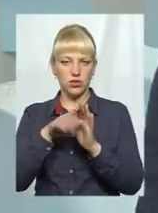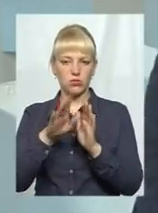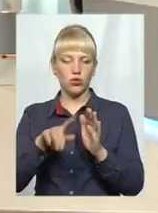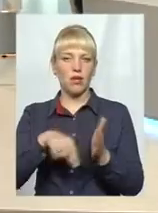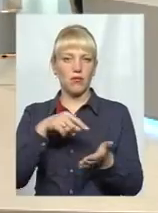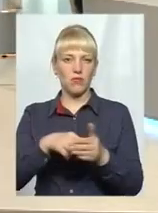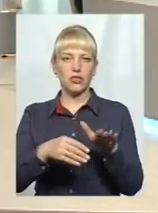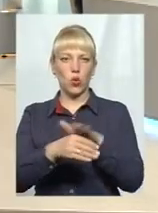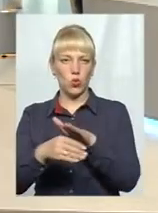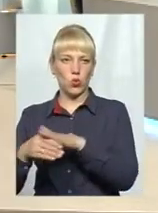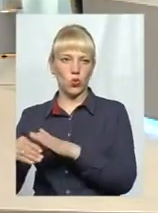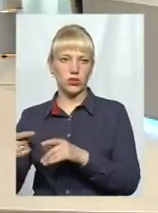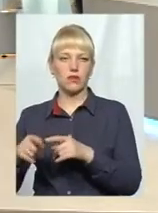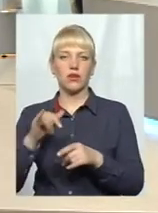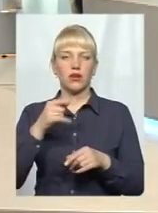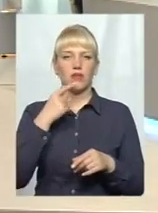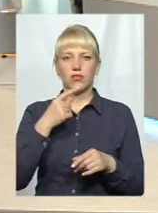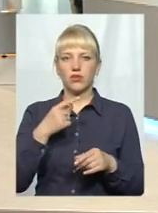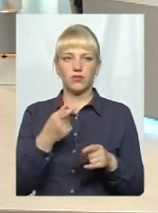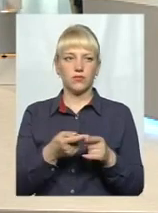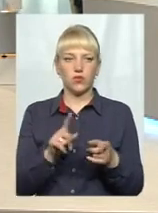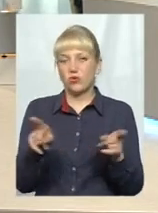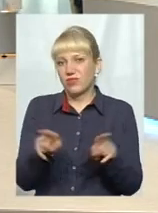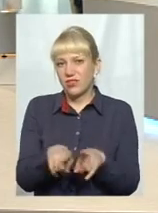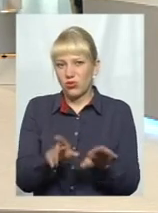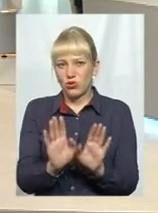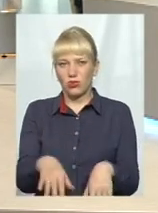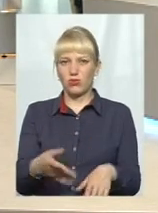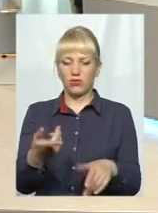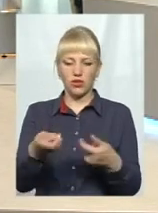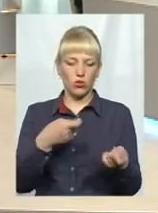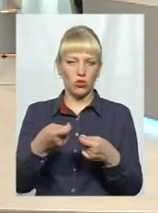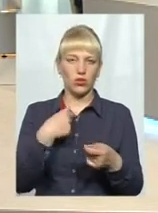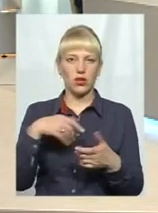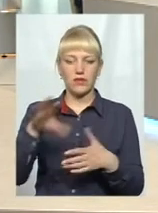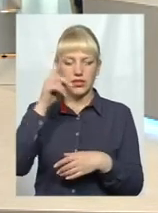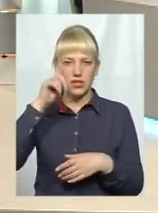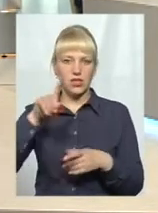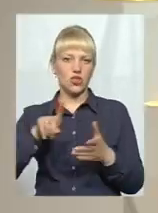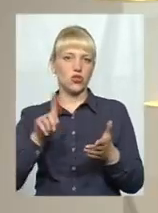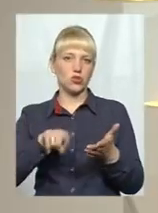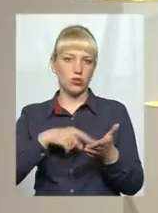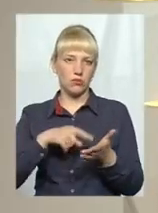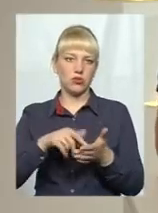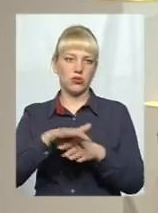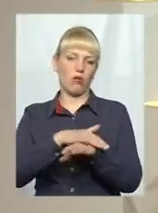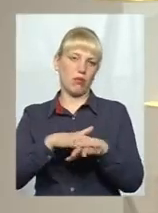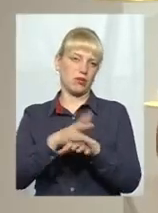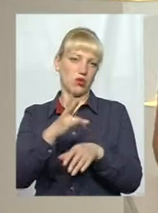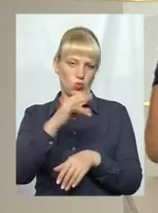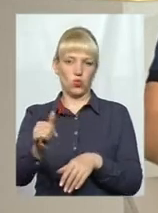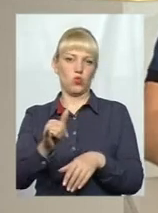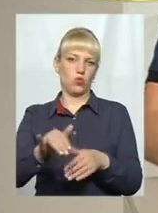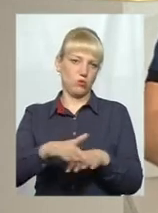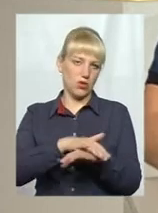Чому? Місто ринків, бо, по суті все одно, це ж кіоски, в яких торгують. А нас всі знають, Хмельницький – це місто-базар. Базар в